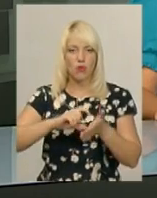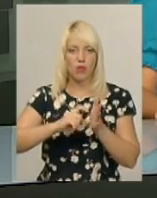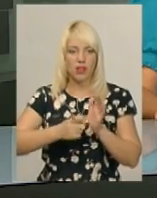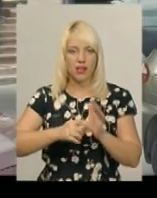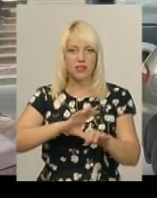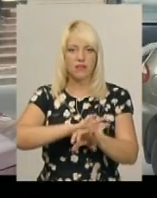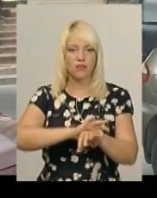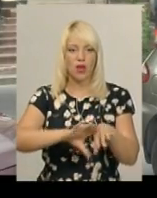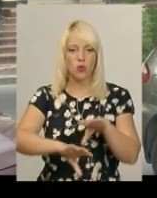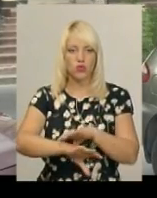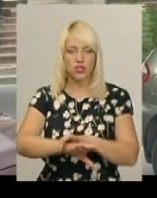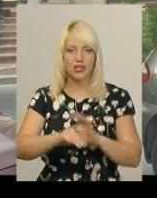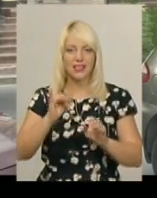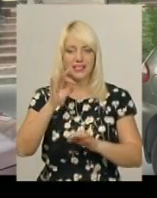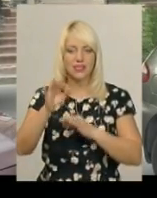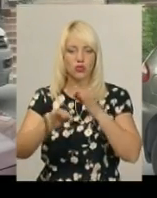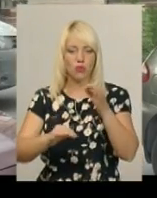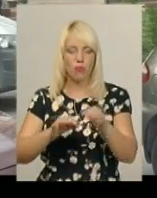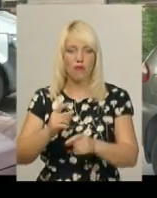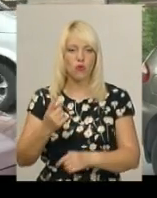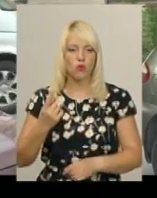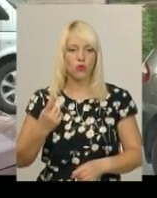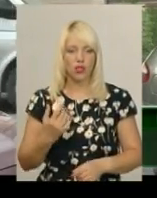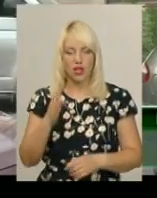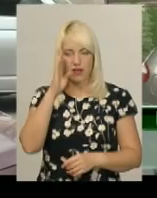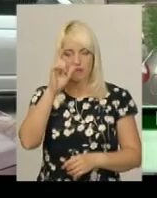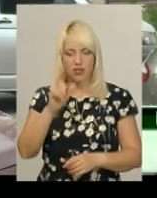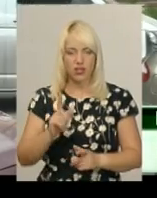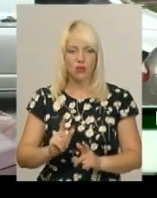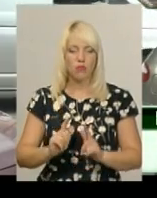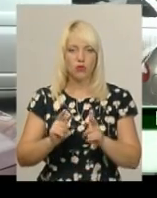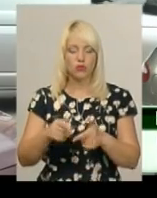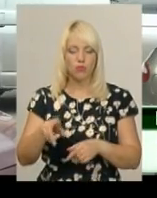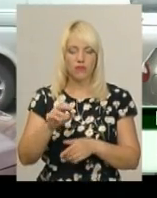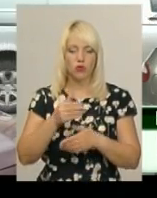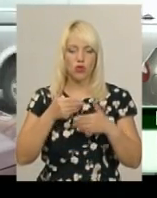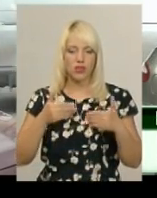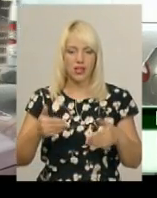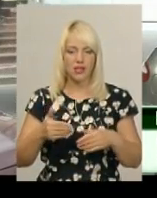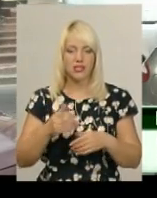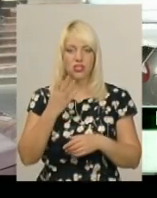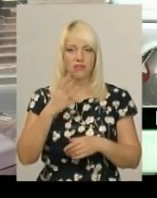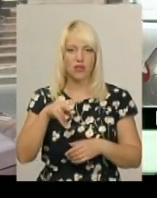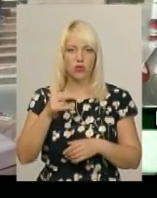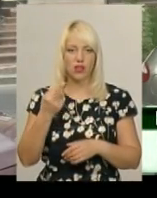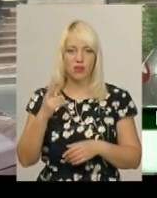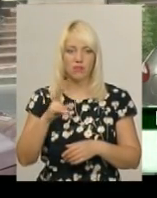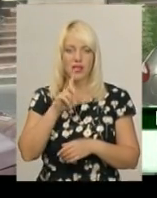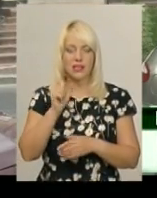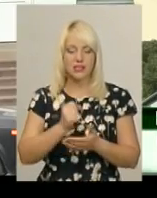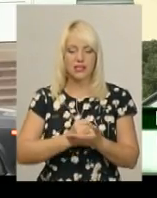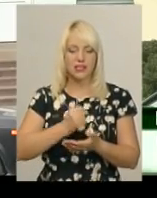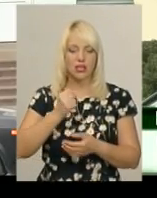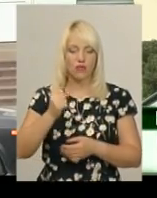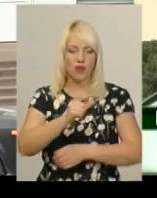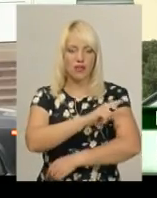Він поступив до нас 4 липня за скеруванням медиків потенціарної служби.